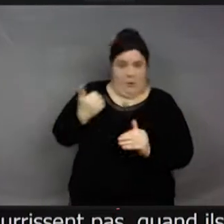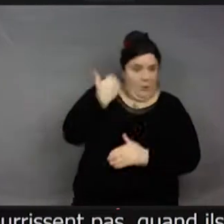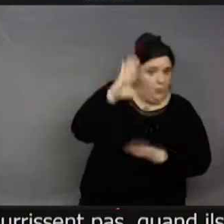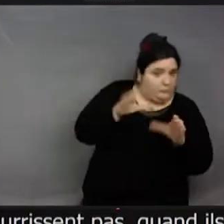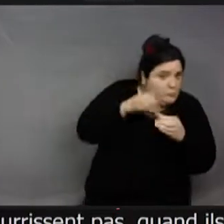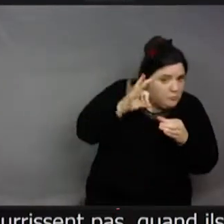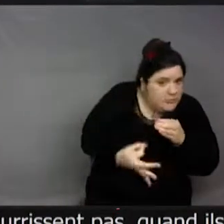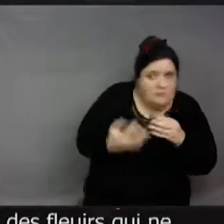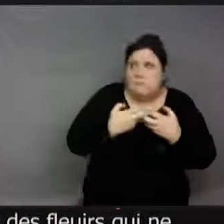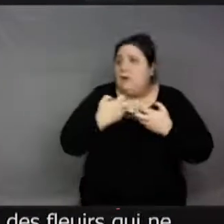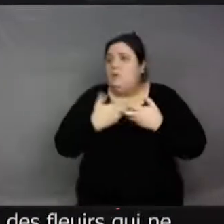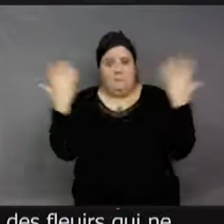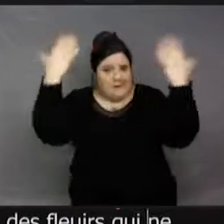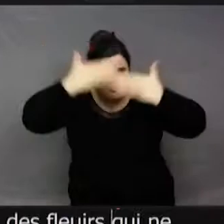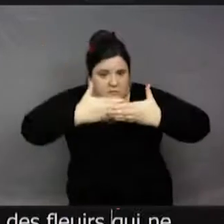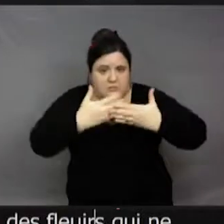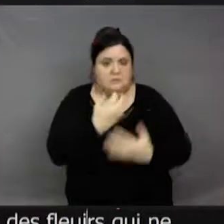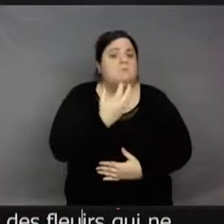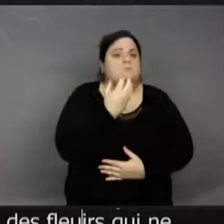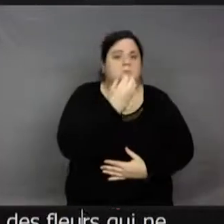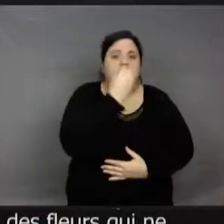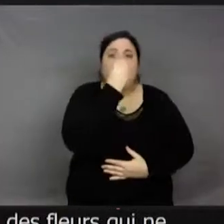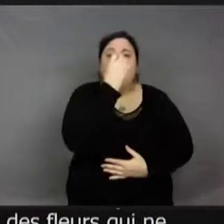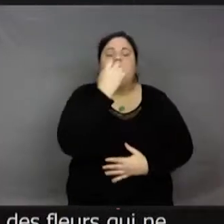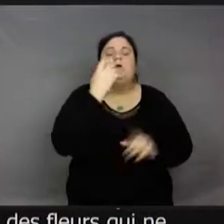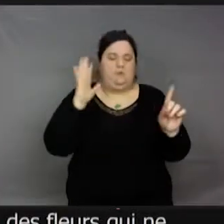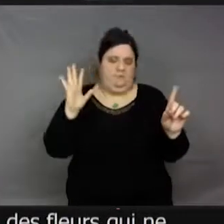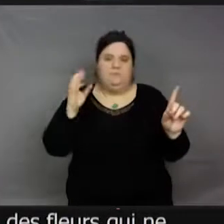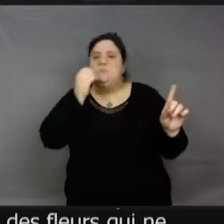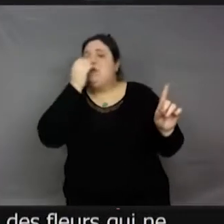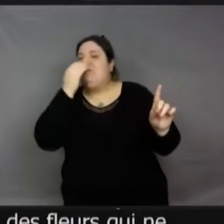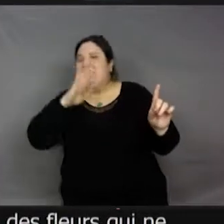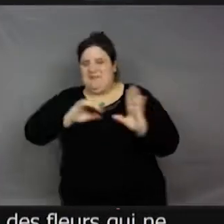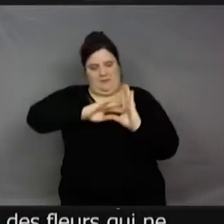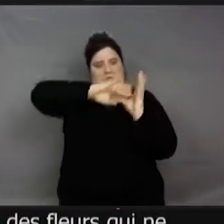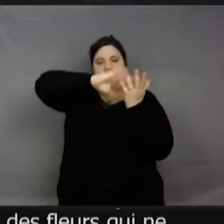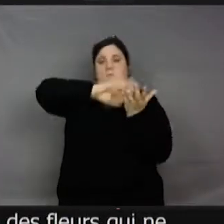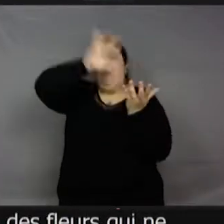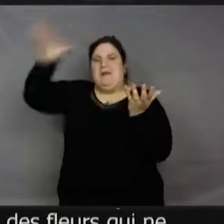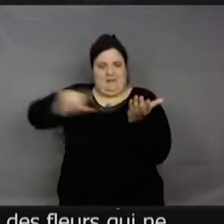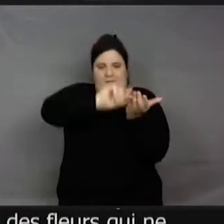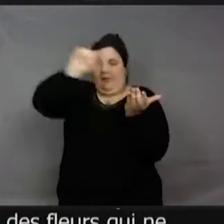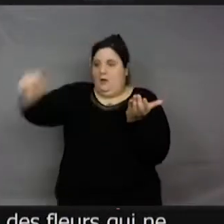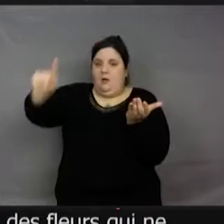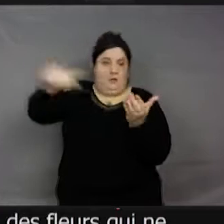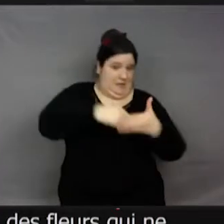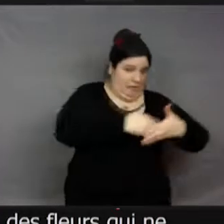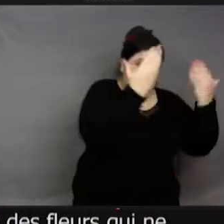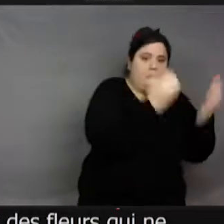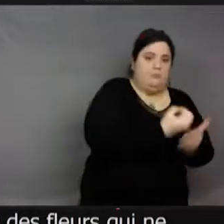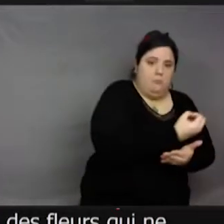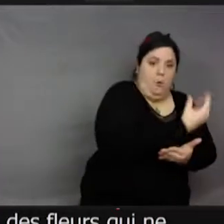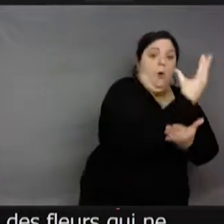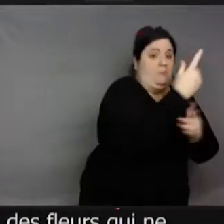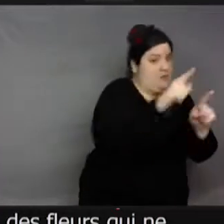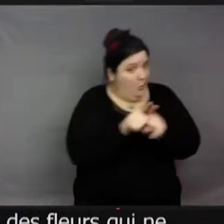des fleurs et des pollinisateurs, il y a aussi celles qui ne'ouvrent que la nuit. Parce qu'on connaît bien, y a les... Enfin, on connaît bien, non, les belles de nuit, mais sinon,